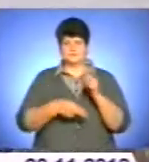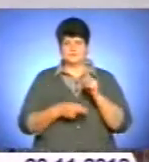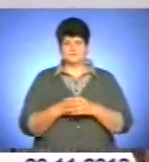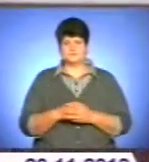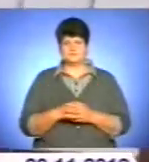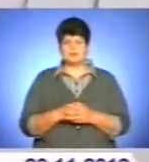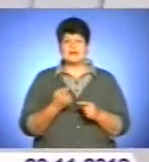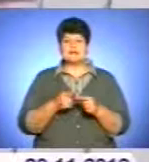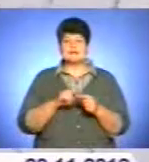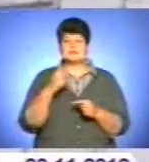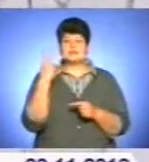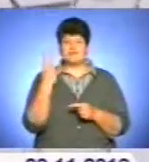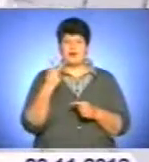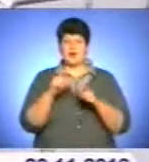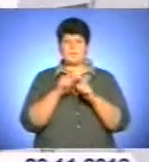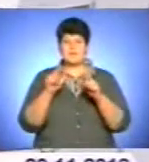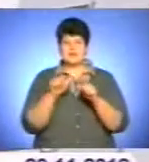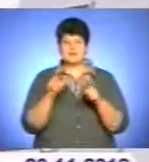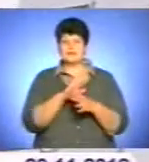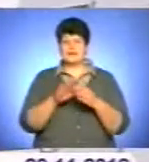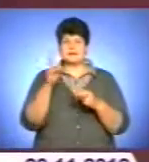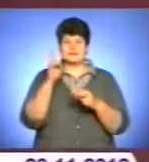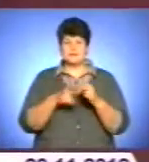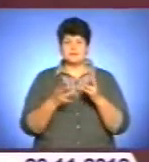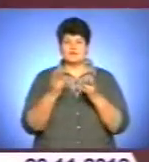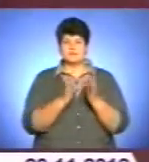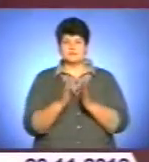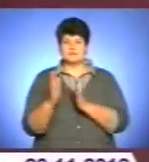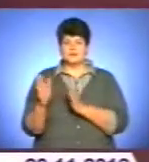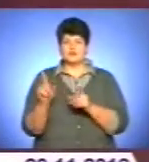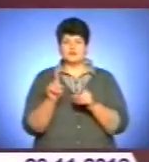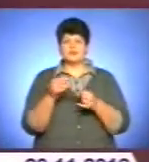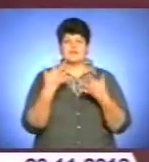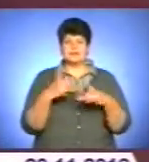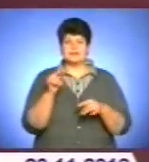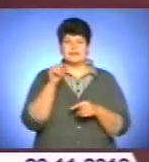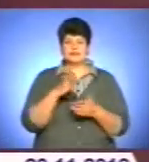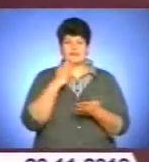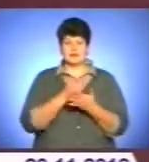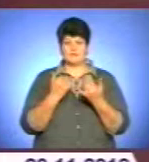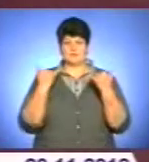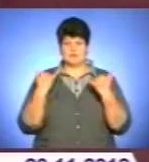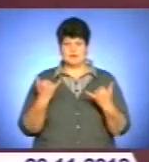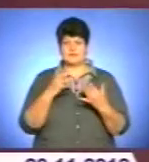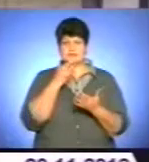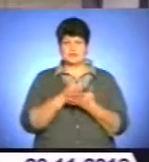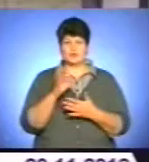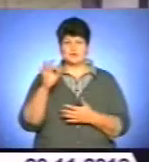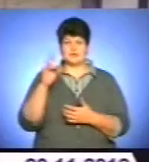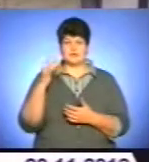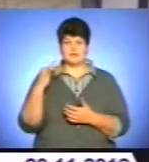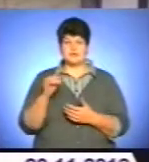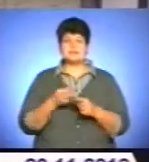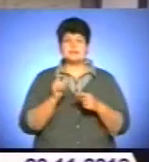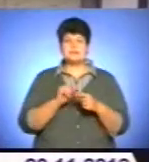Хоча ці два об'єкти не добудовані, їх слід належним чином впорядкувати, щоб не втратити те, що зараз маємо, наголосив Олексій Кайда. Ці питання